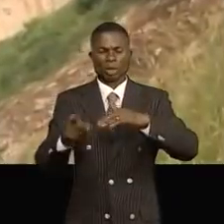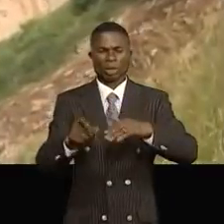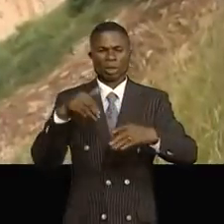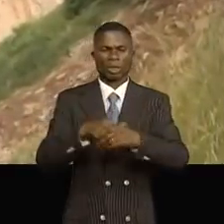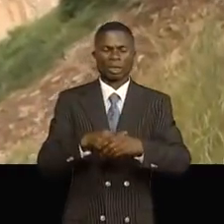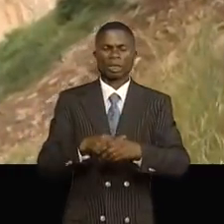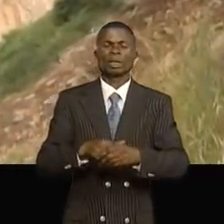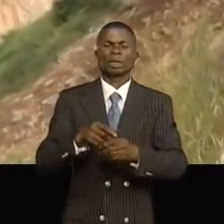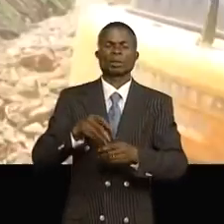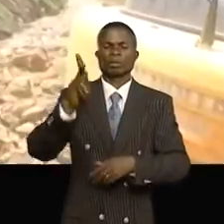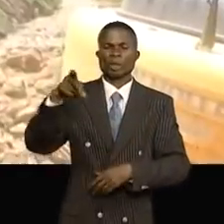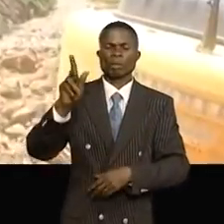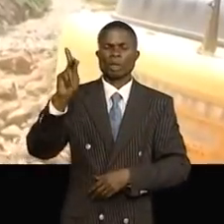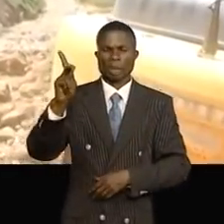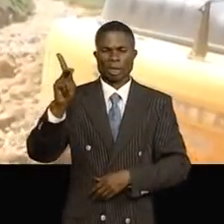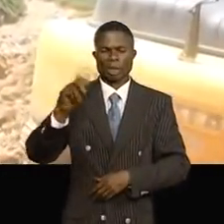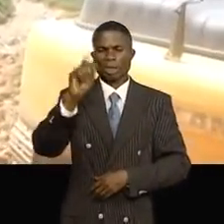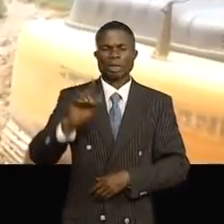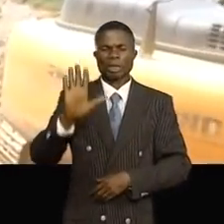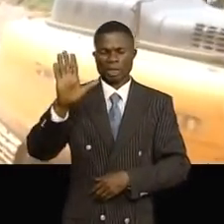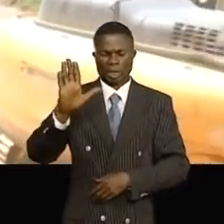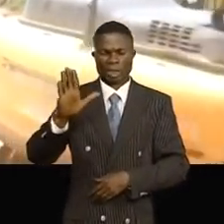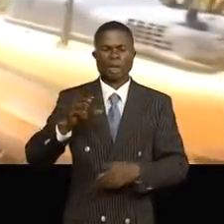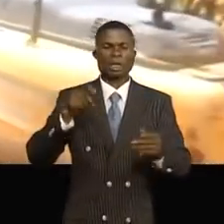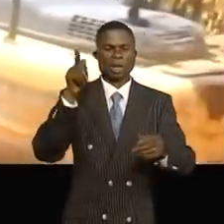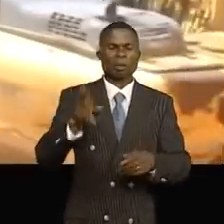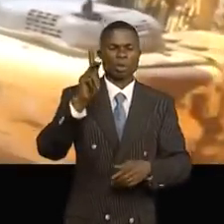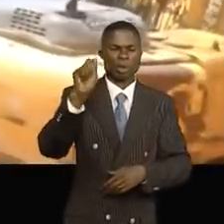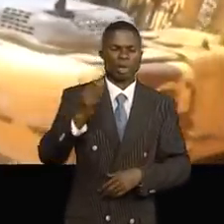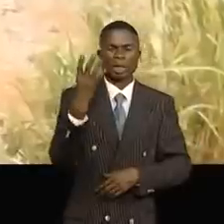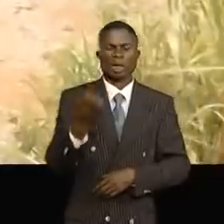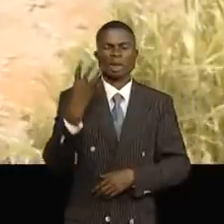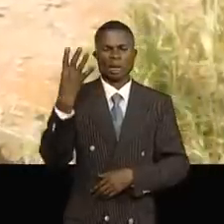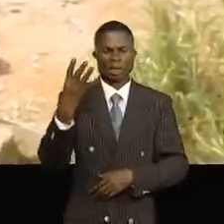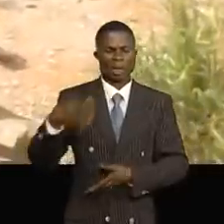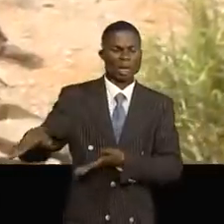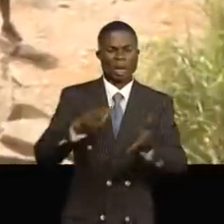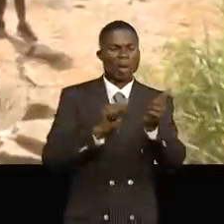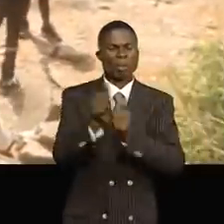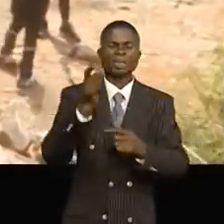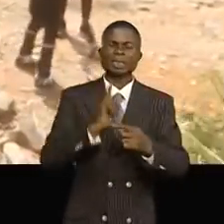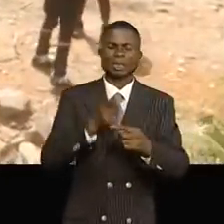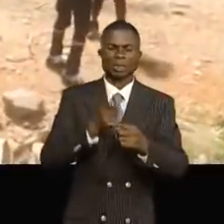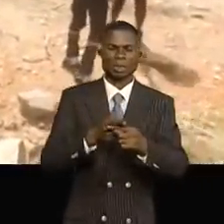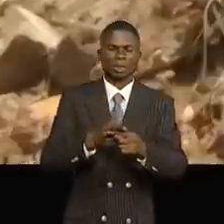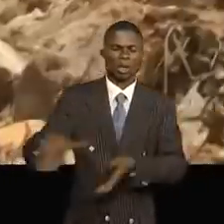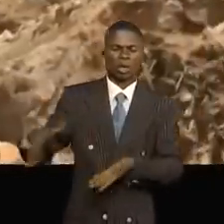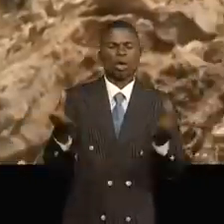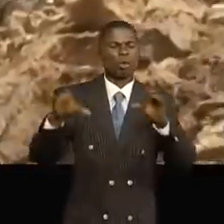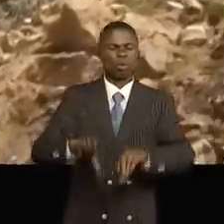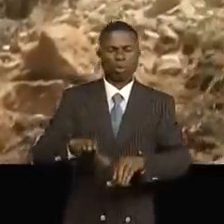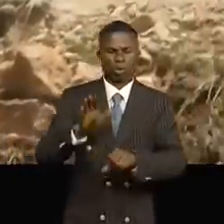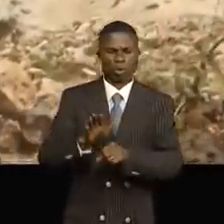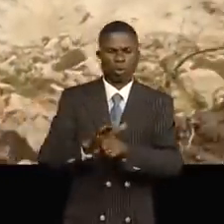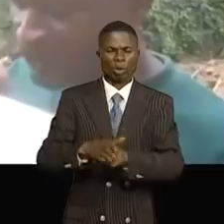au point kilométrique 35 et Chémoussimbi situés au point kilométrique 44. Les trossons routiers menacés par des têtes d'érosion